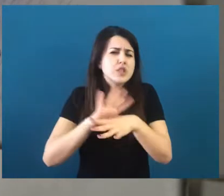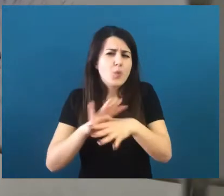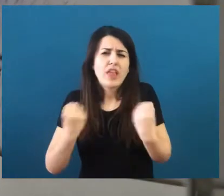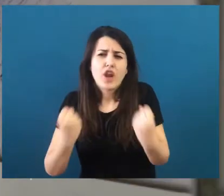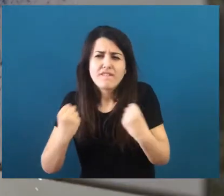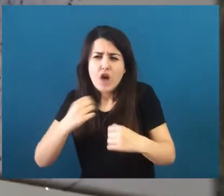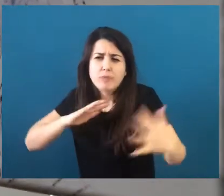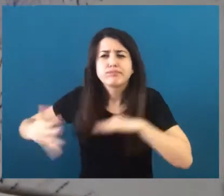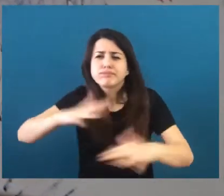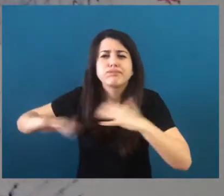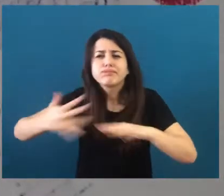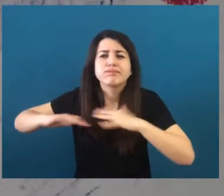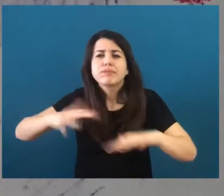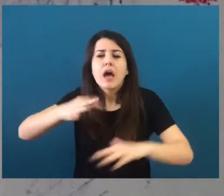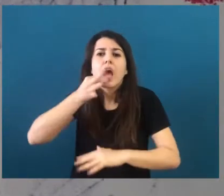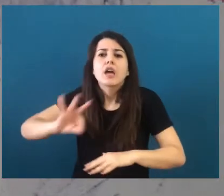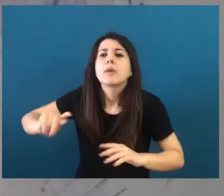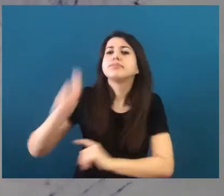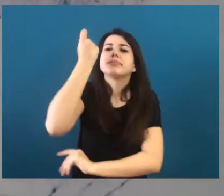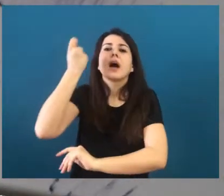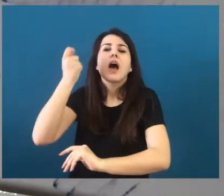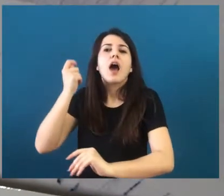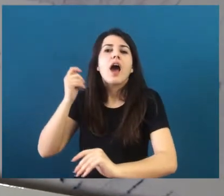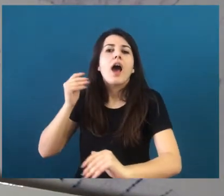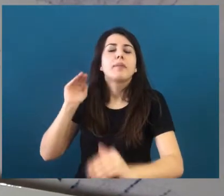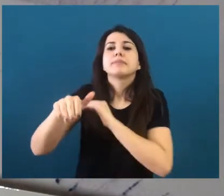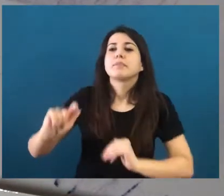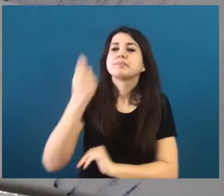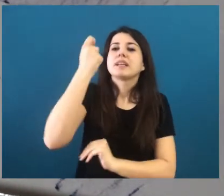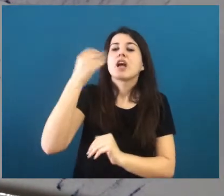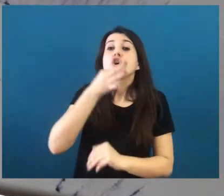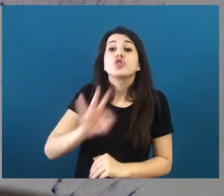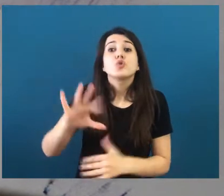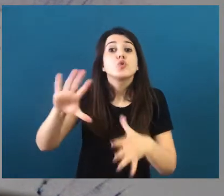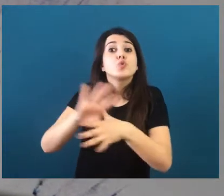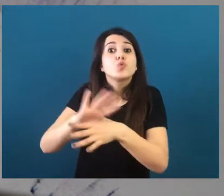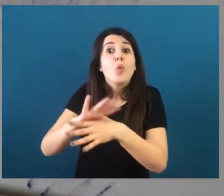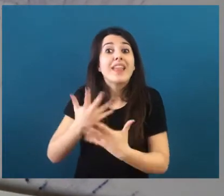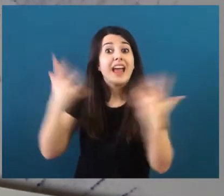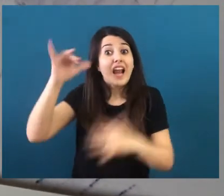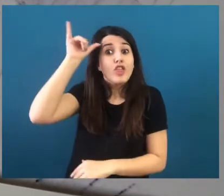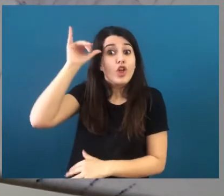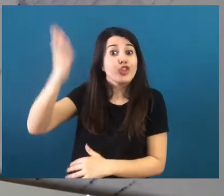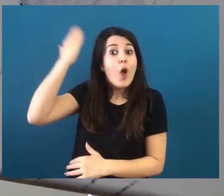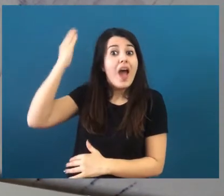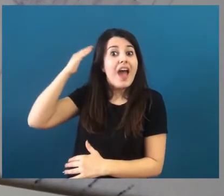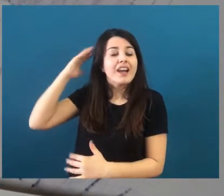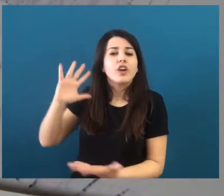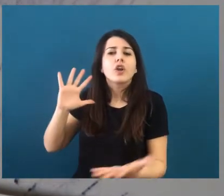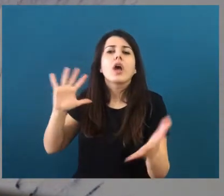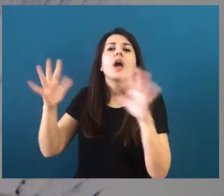intenso da arrivare a ribaltare i risultati e a portare la squadra di grande Torino a